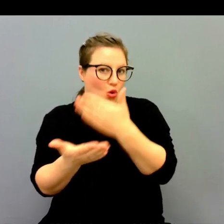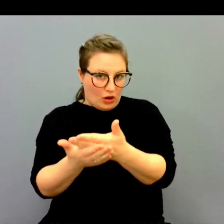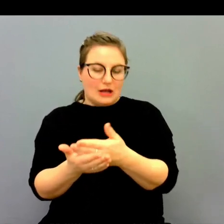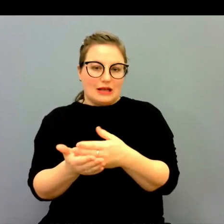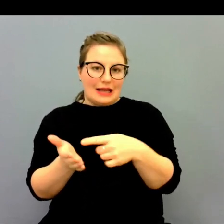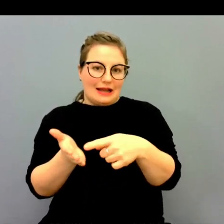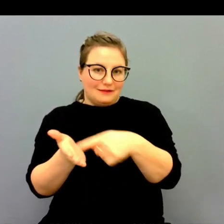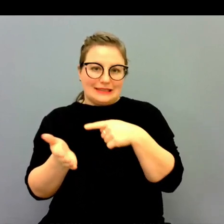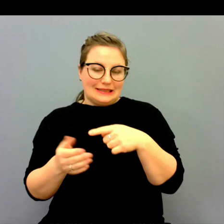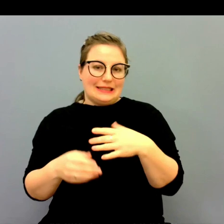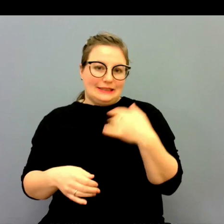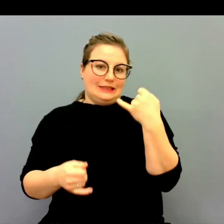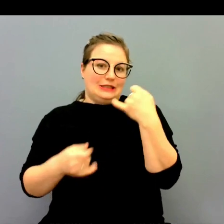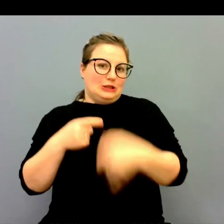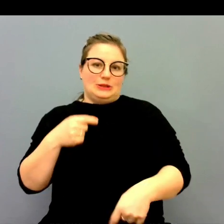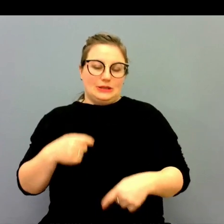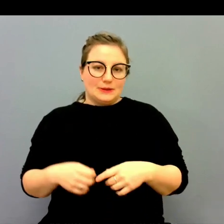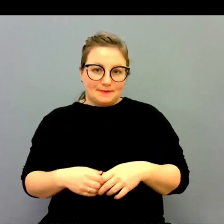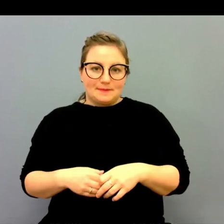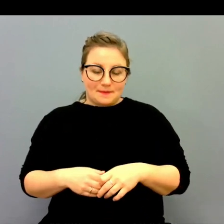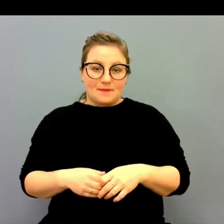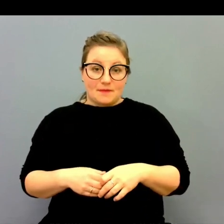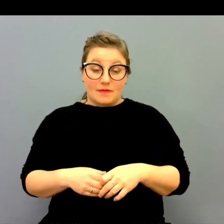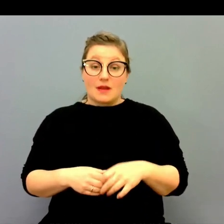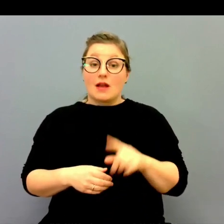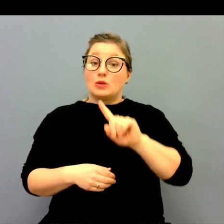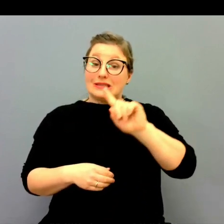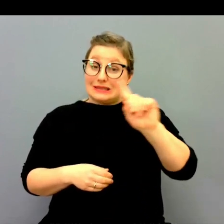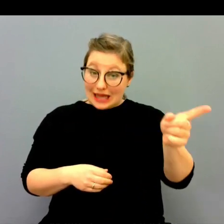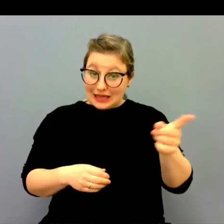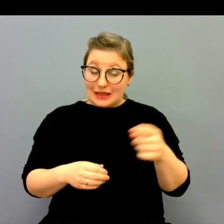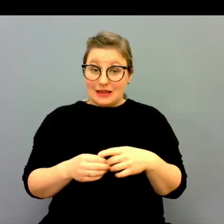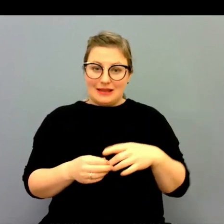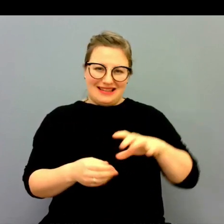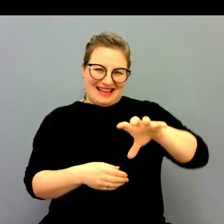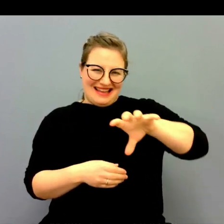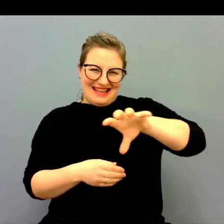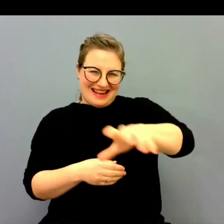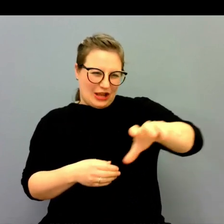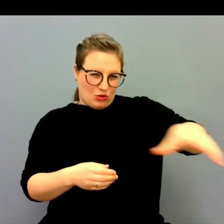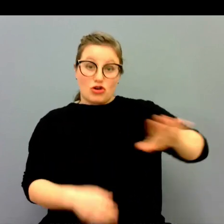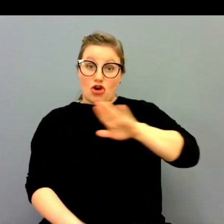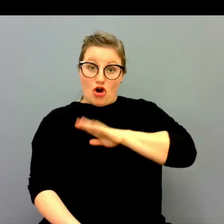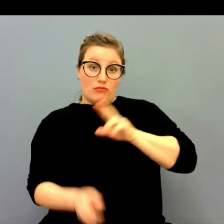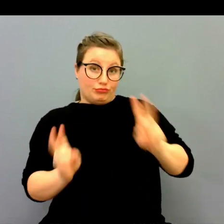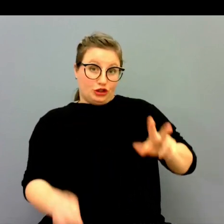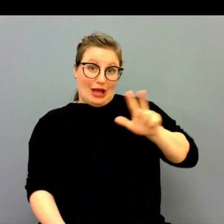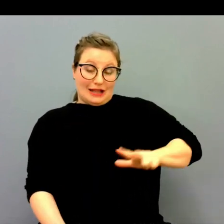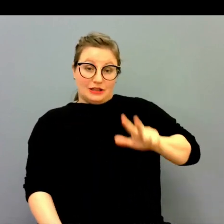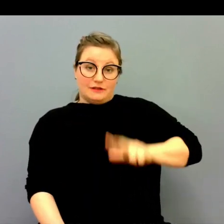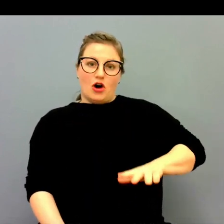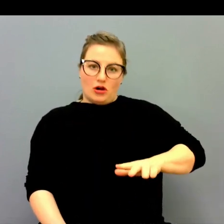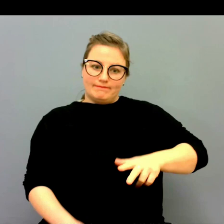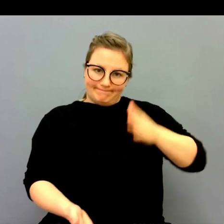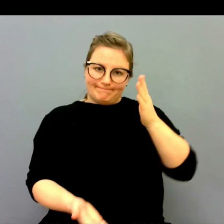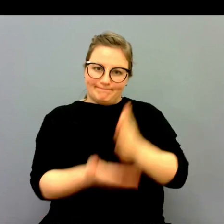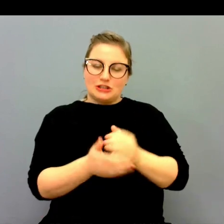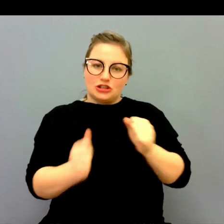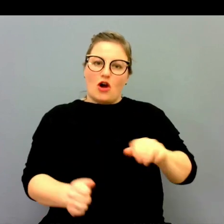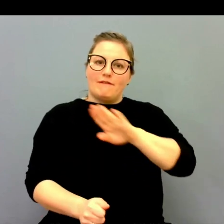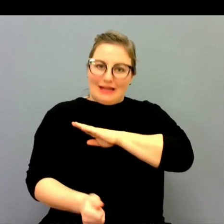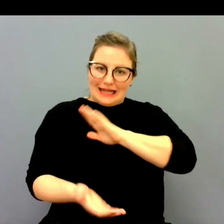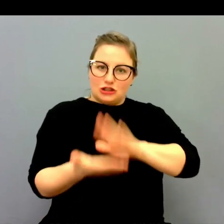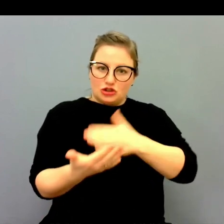vissa tolktjänster i olika beslut. Sedan har ju regionerna ett ansvar att se till att det finns